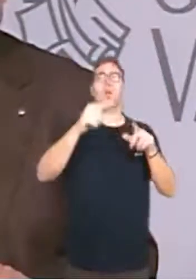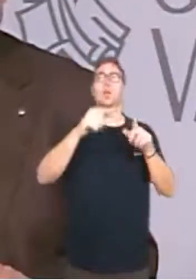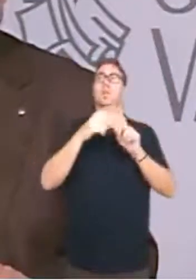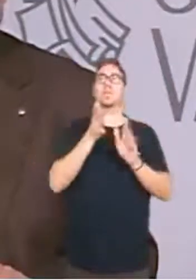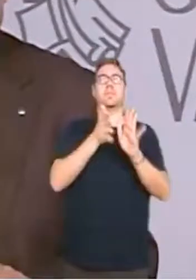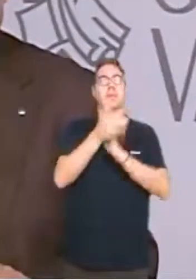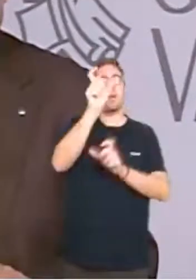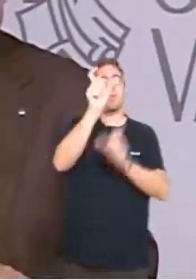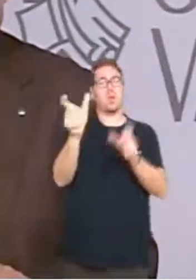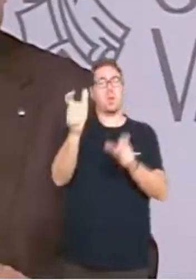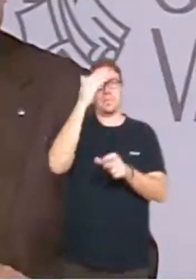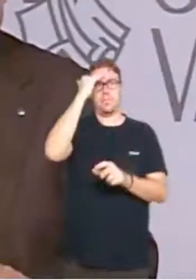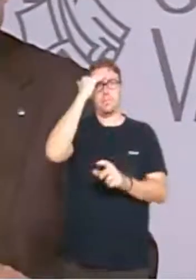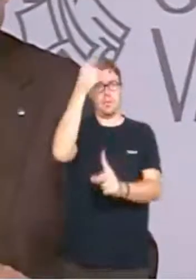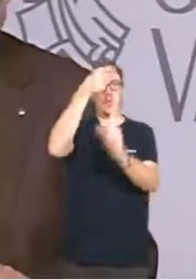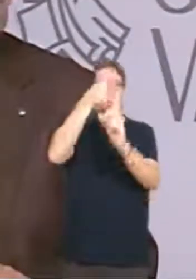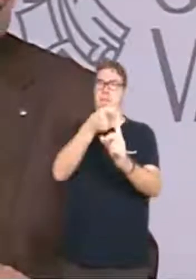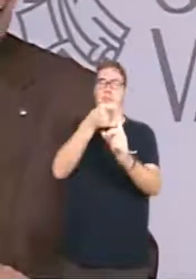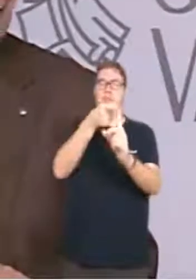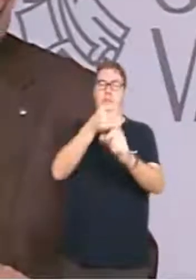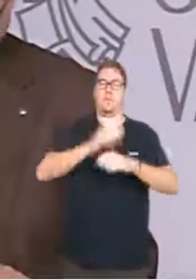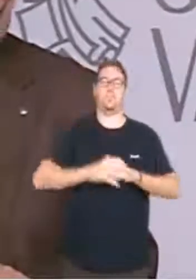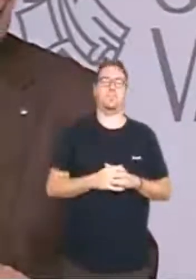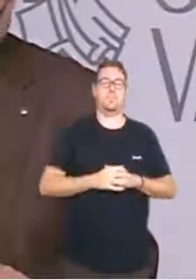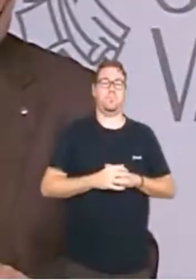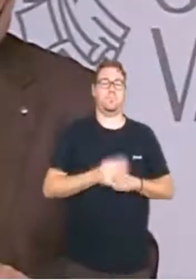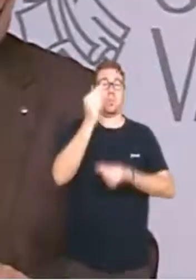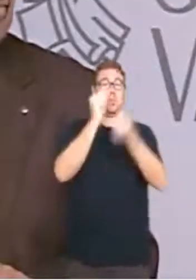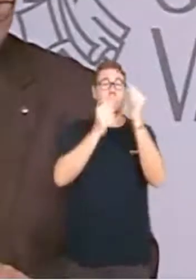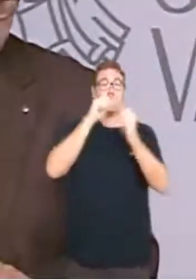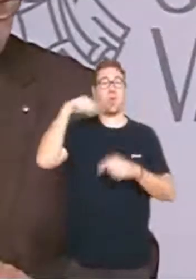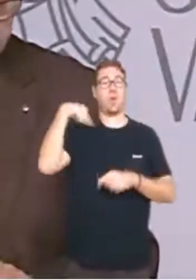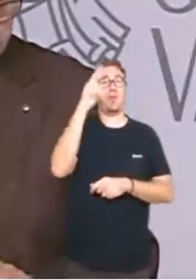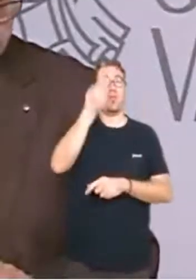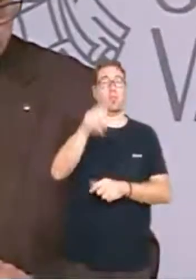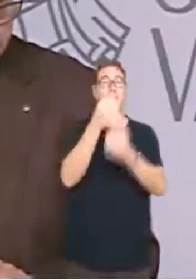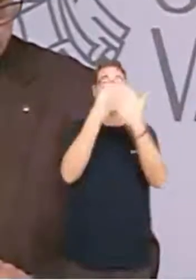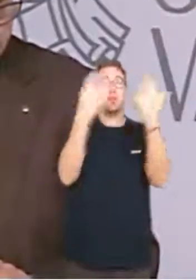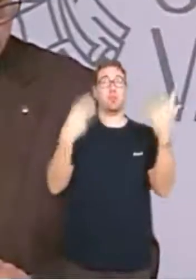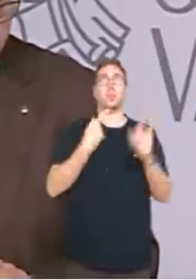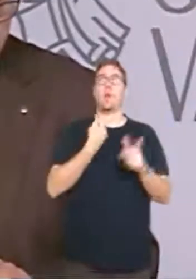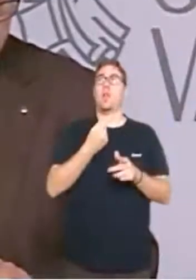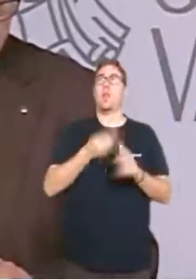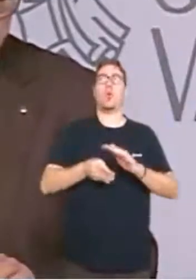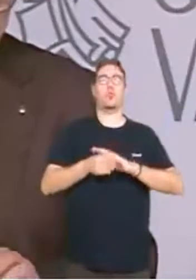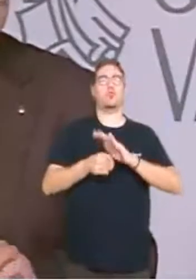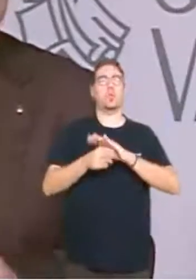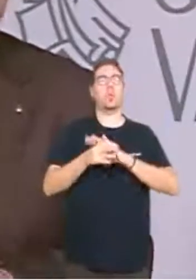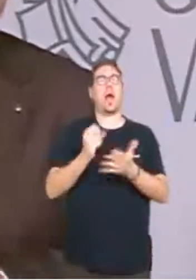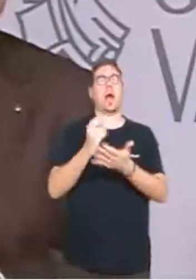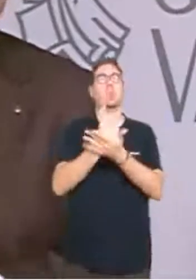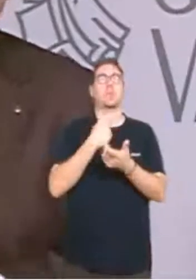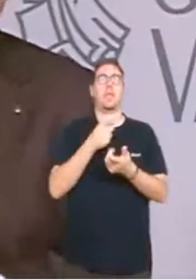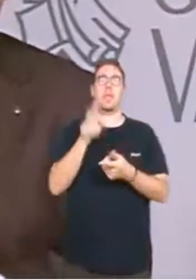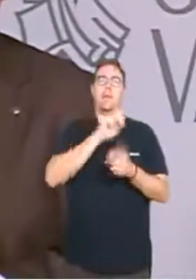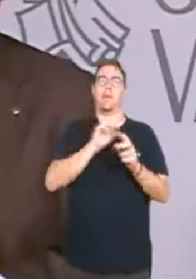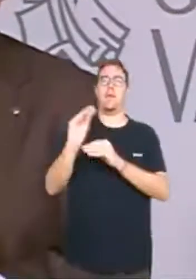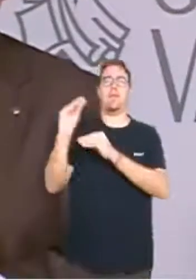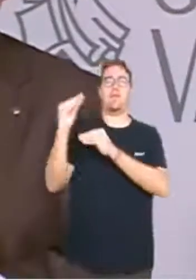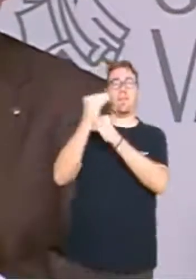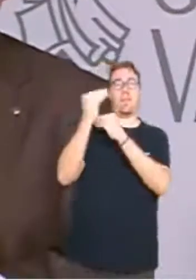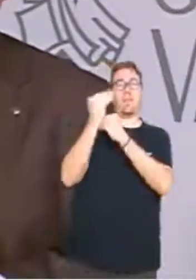centre les persones. Els pressupostos de 2018 mantenen la proposta de reivindicació d'un sistema de finançament just